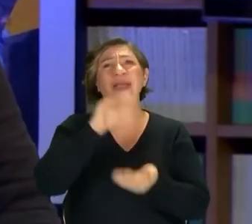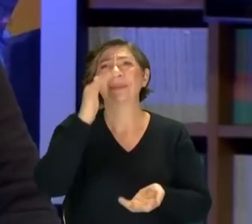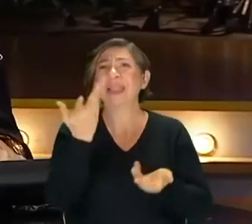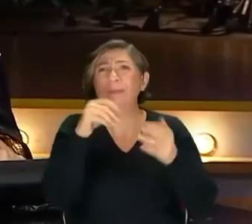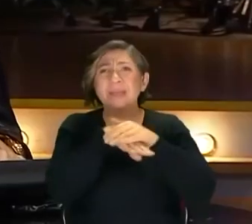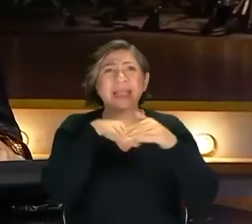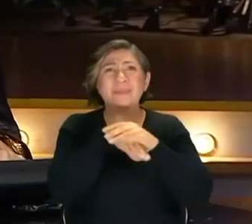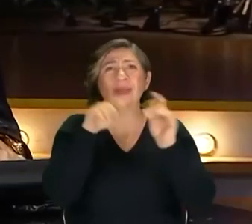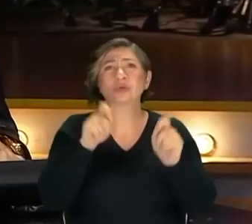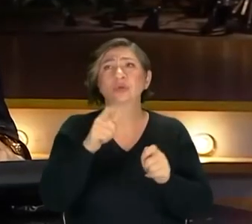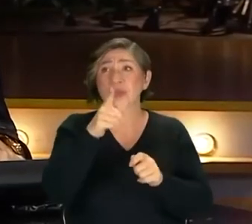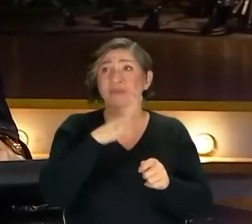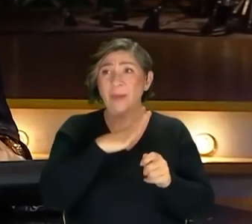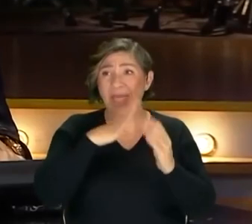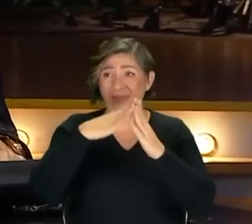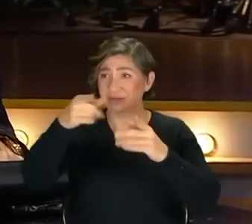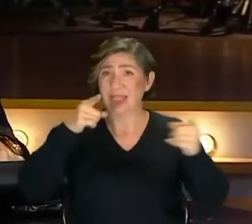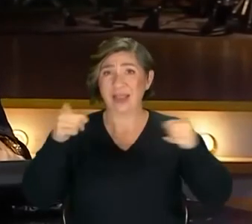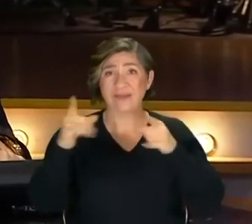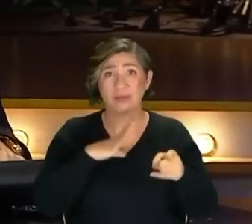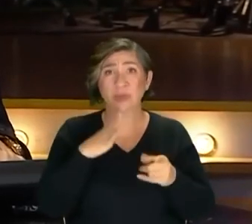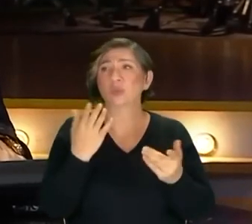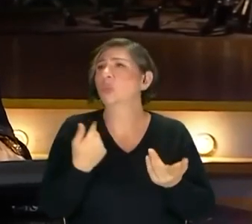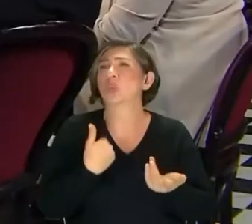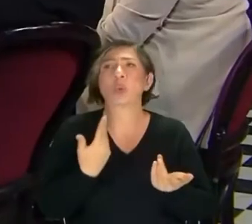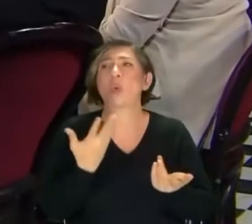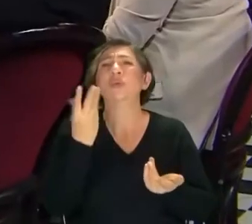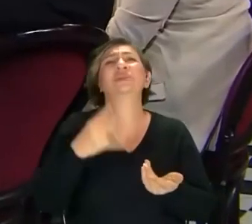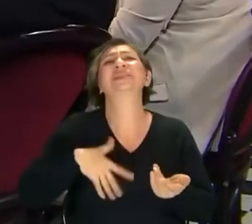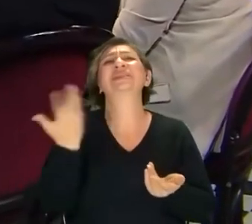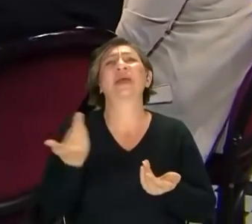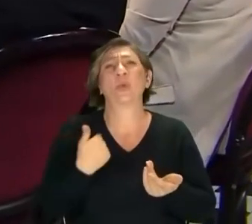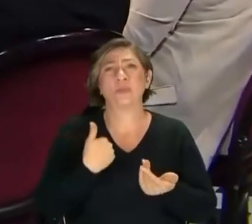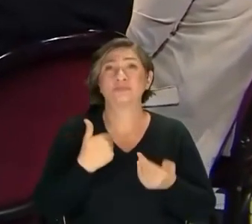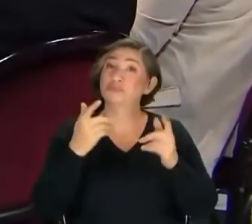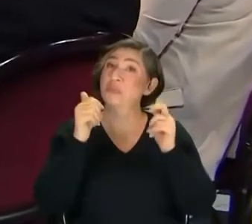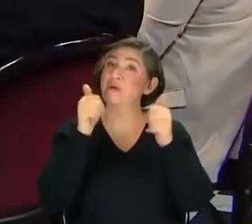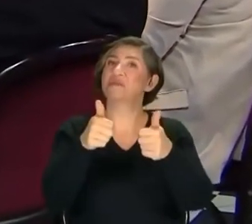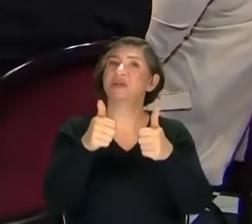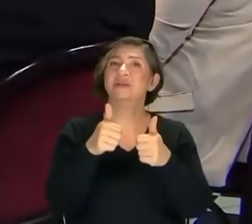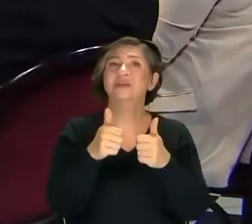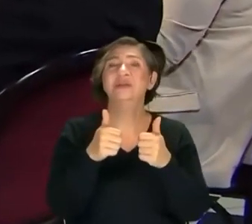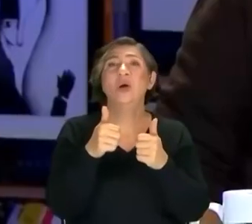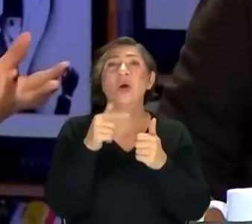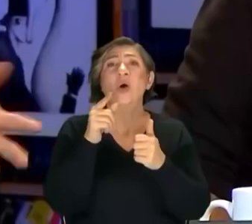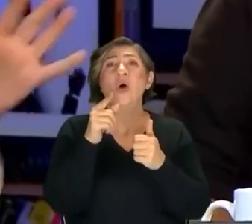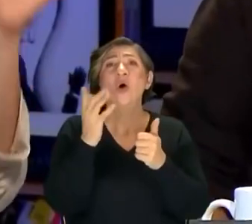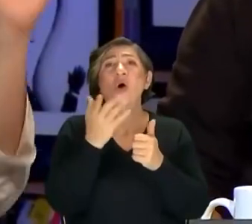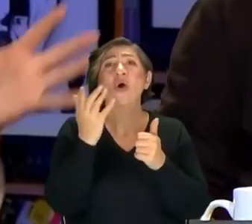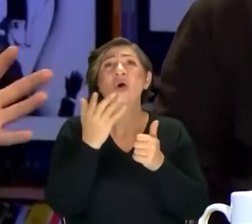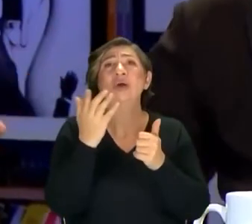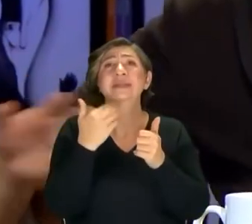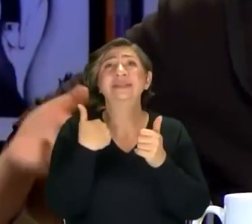Neyin birikimini yapıyorsun? Her şeyi iptal Var mı sende apartman dairesi falan? Yok. Hiç olsun da istemiyorum zaten. Bravo canım benim. öyle çok